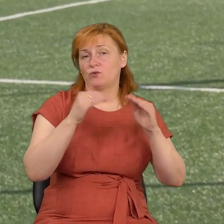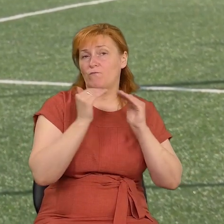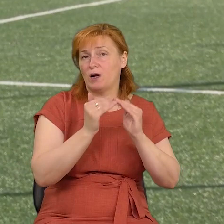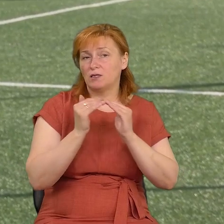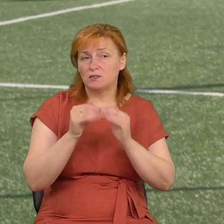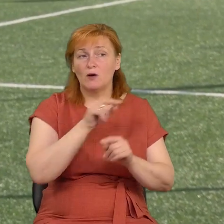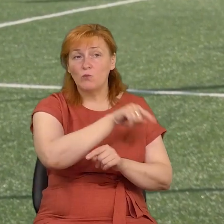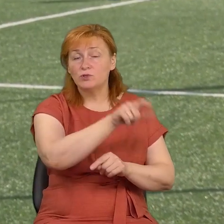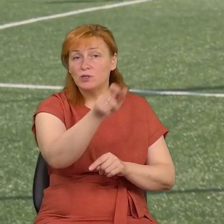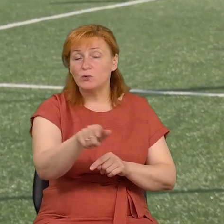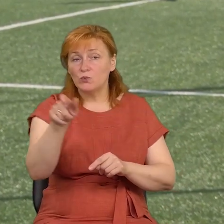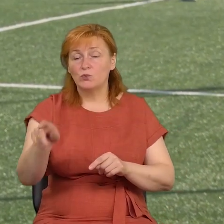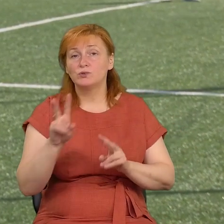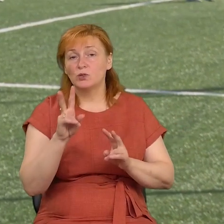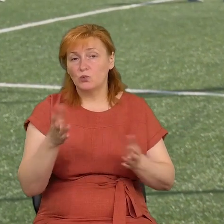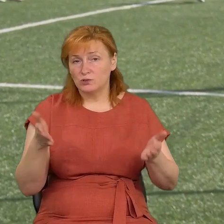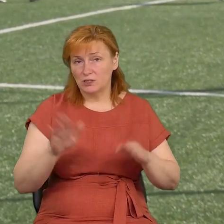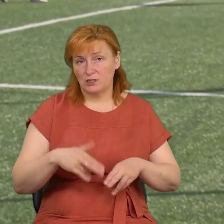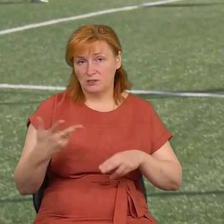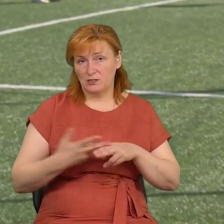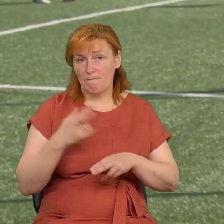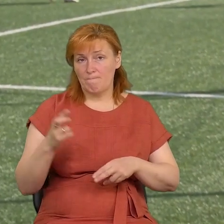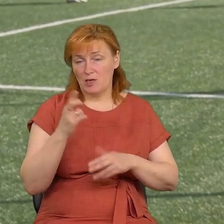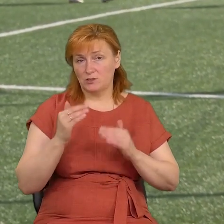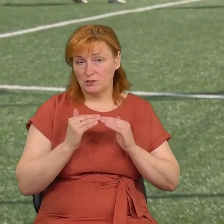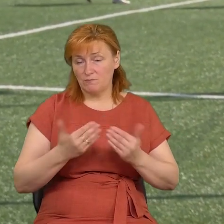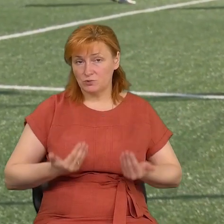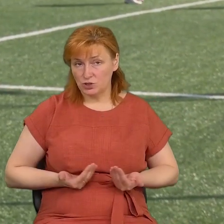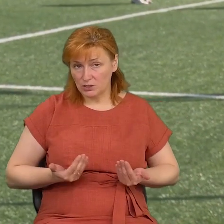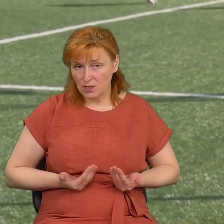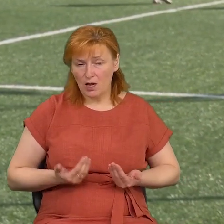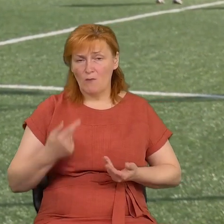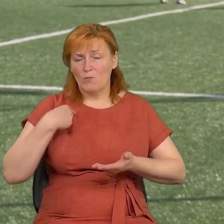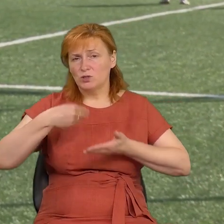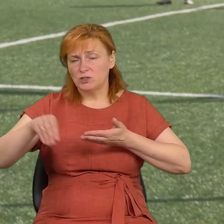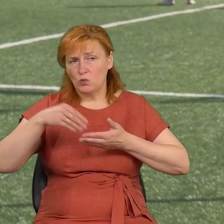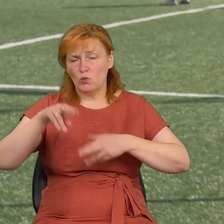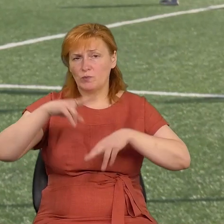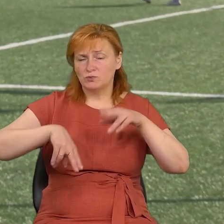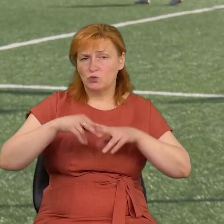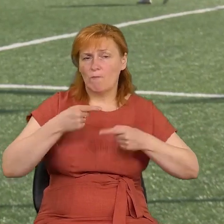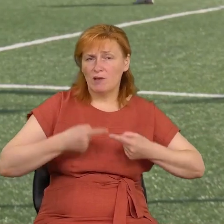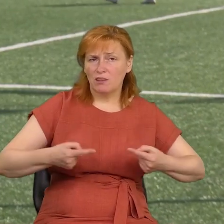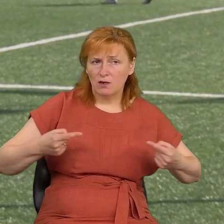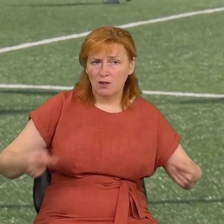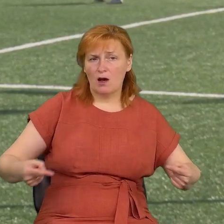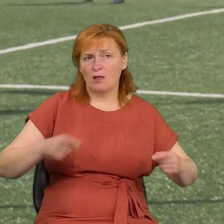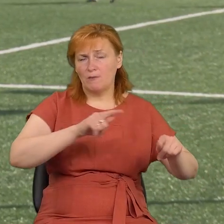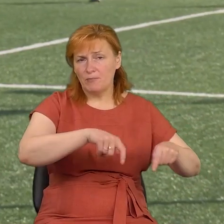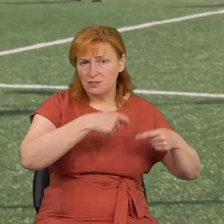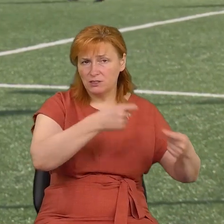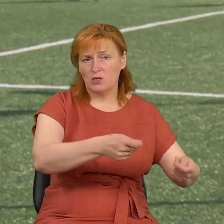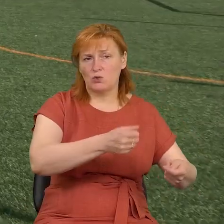під час агресії без житла. Ми віддамо матеріали, закупимо матеріали і передамо батальйону